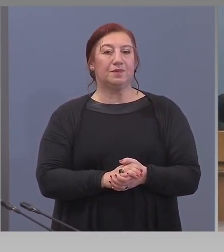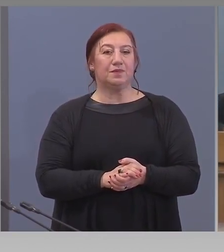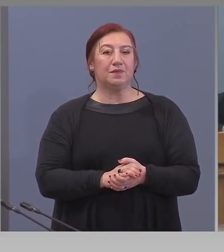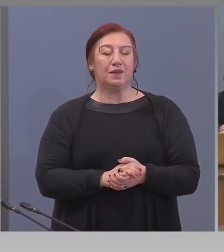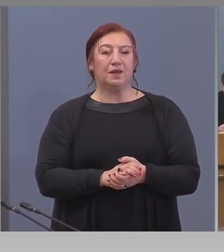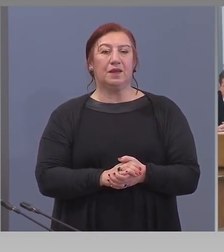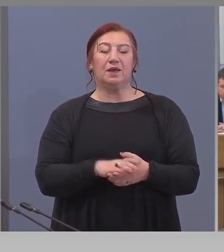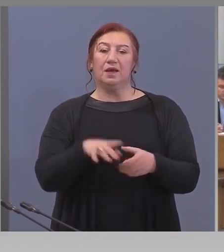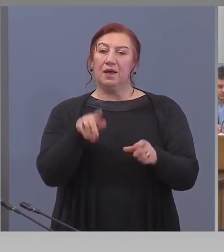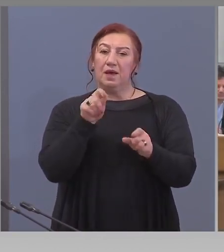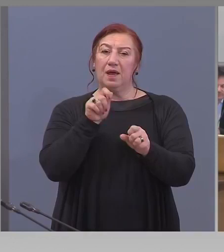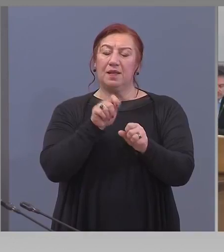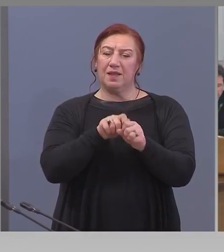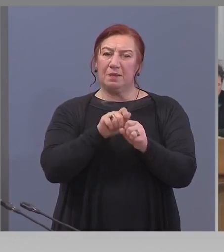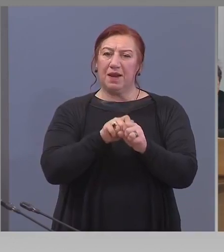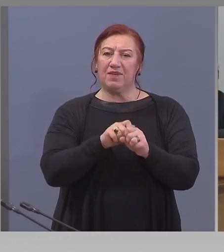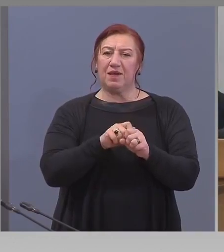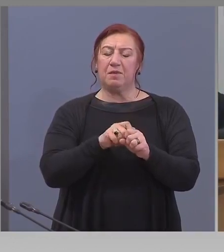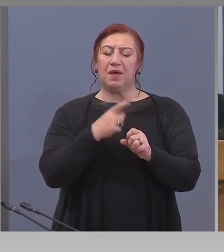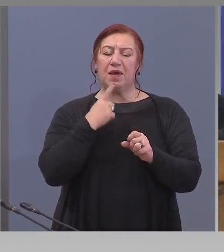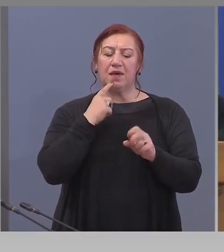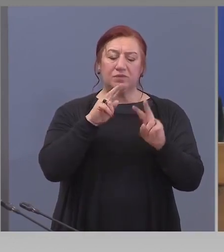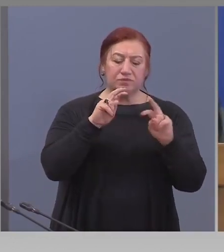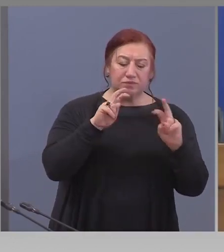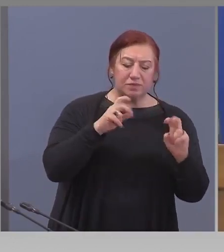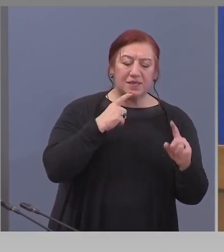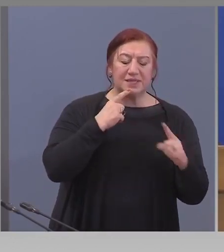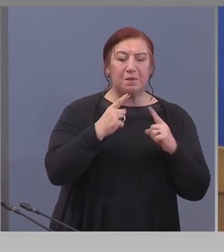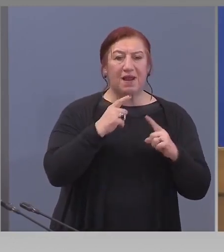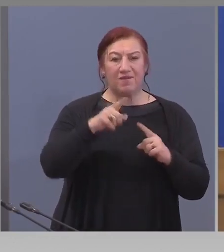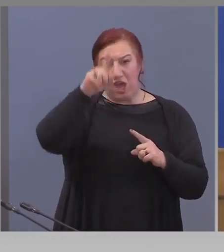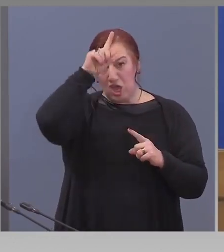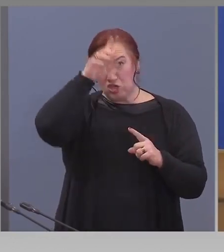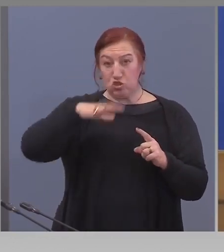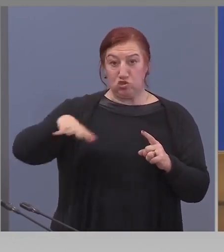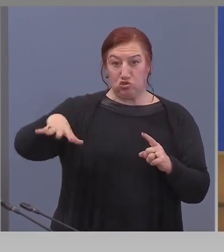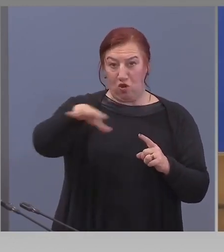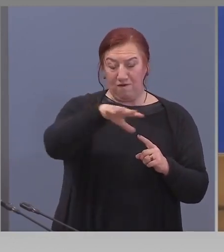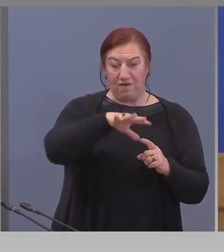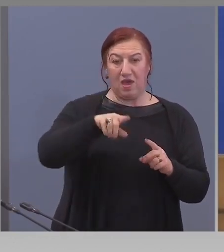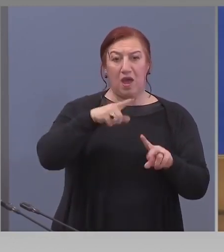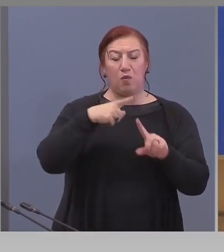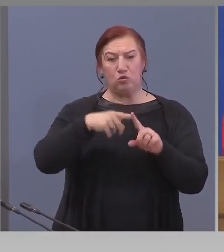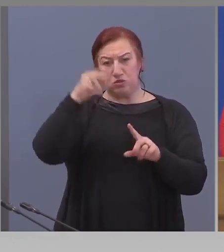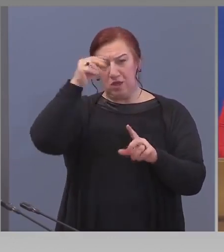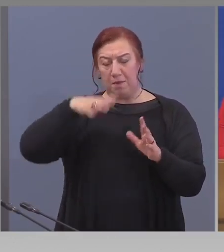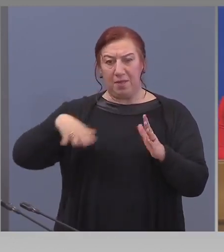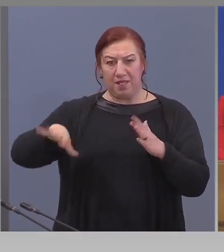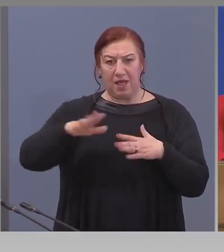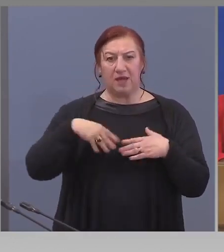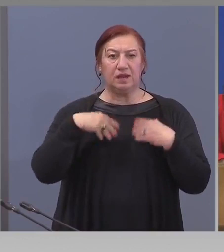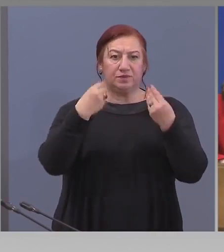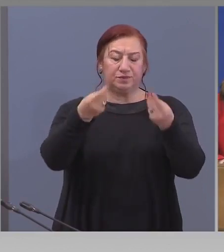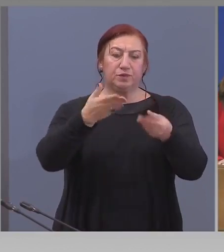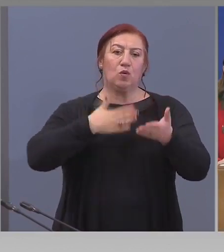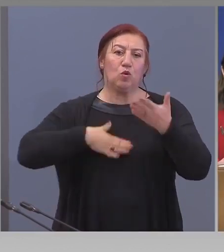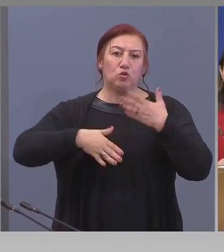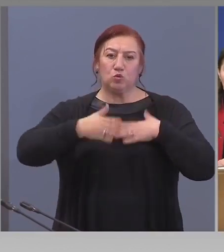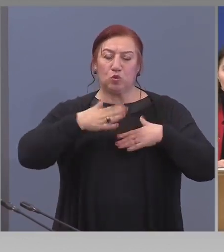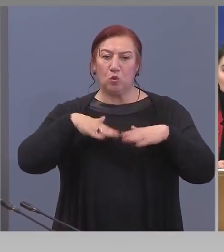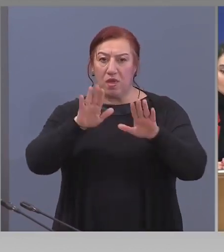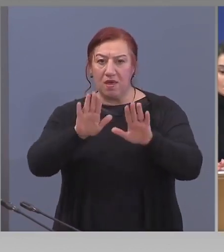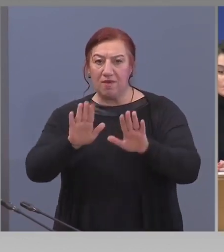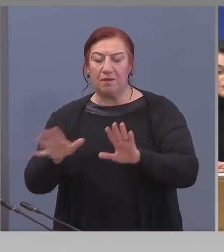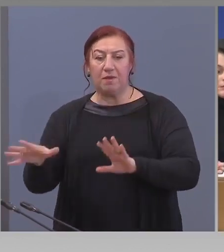Направихме една справка в София и страната. Искам да успокоя всички хора. Има достатъчно